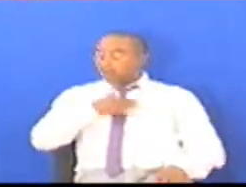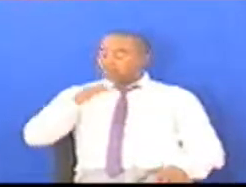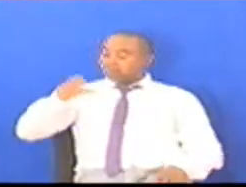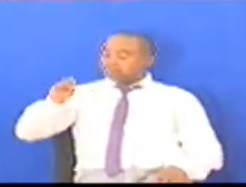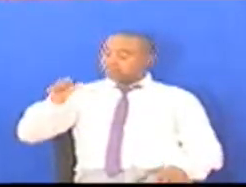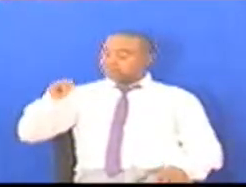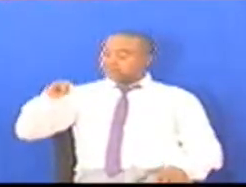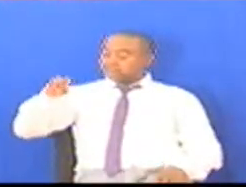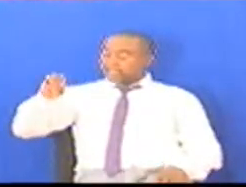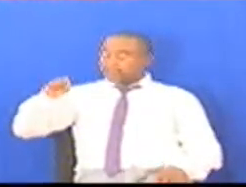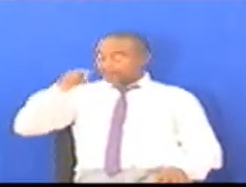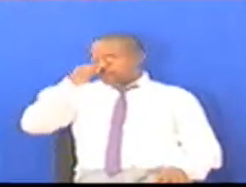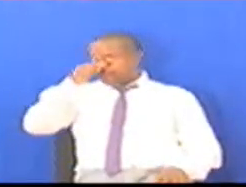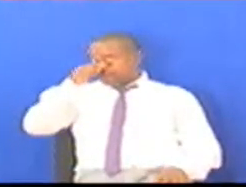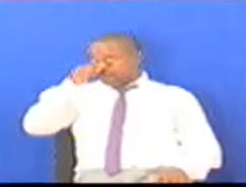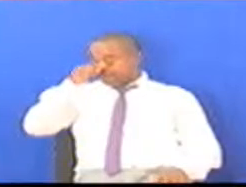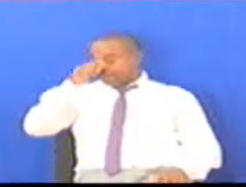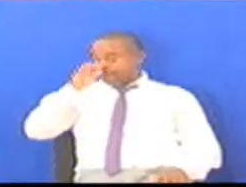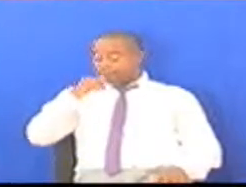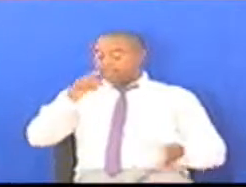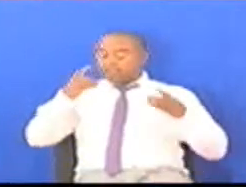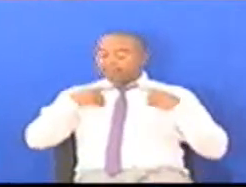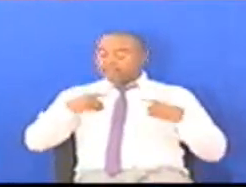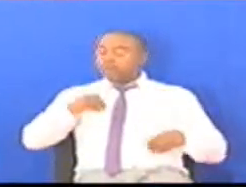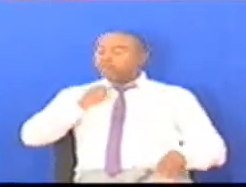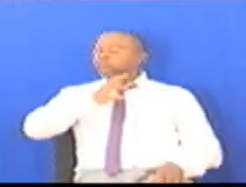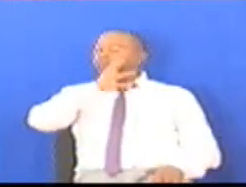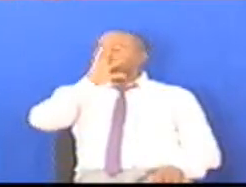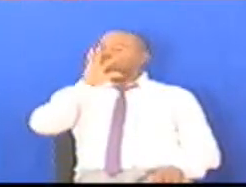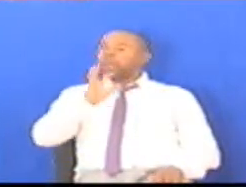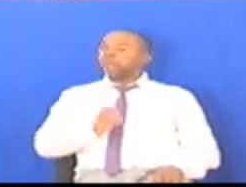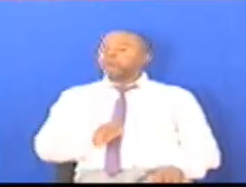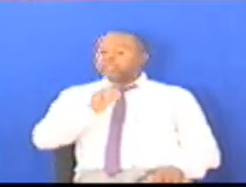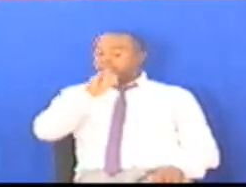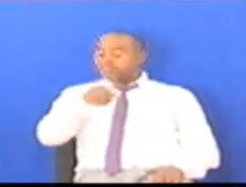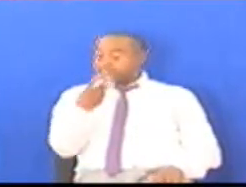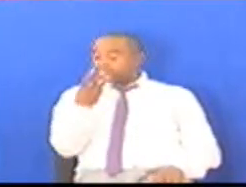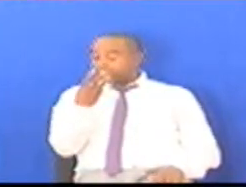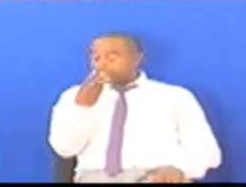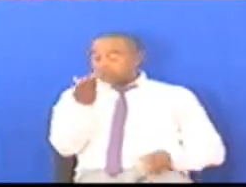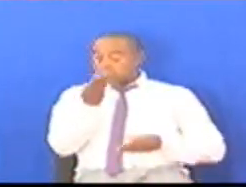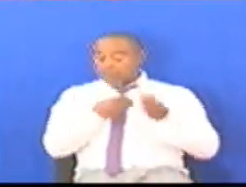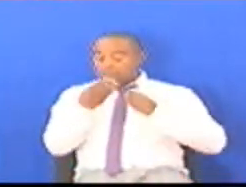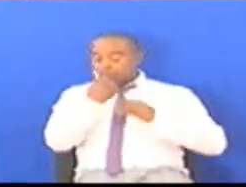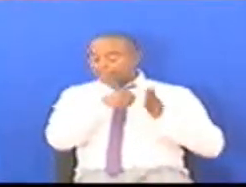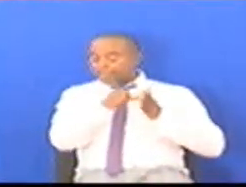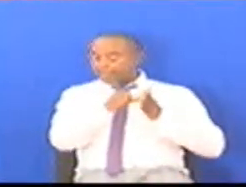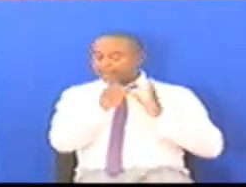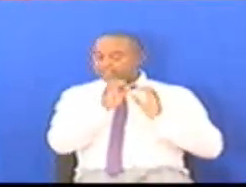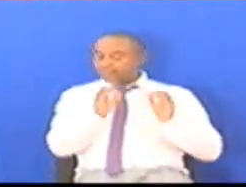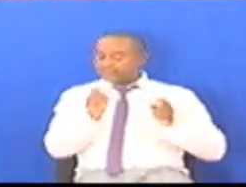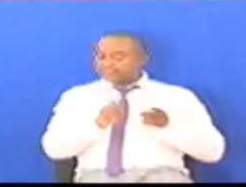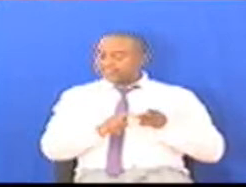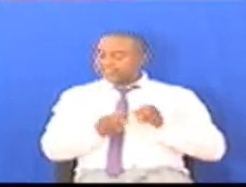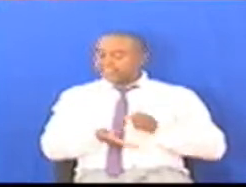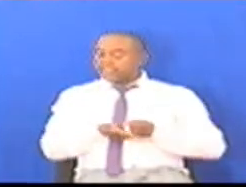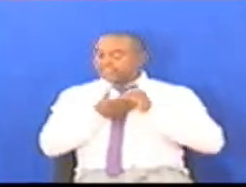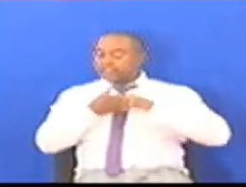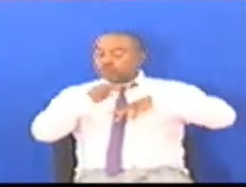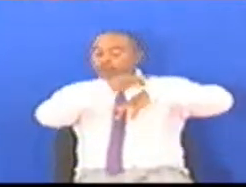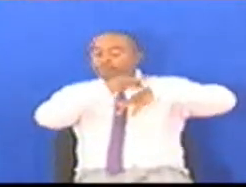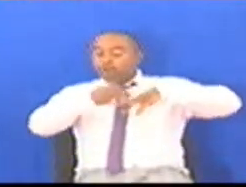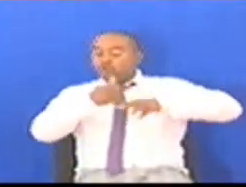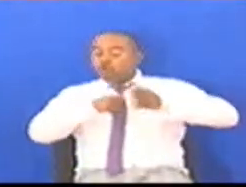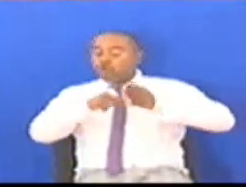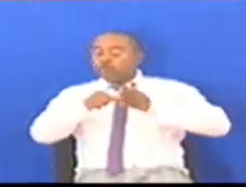Sorry Wilayasame Madiwani wote Mezimi tatu Hajalipwa posho zao Hajalipwa kinu wa mgongo chao